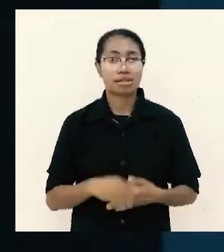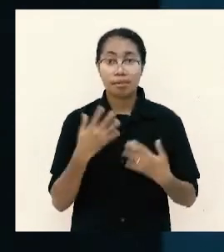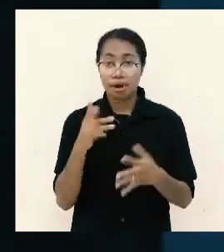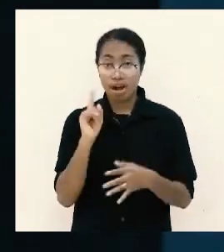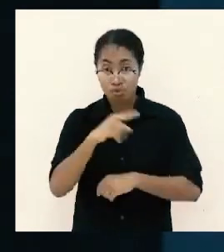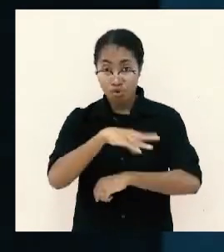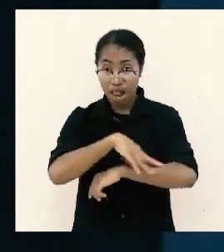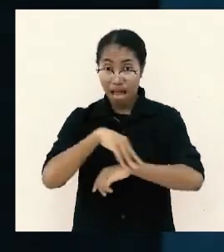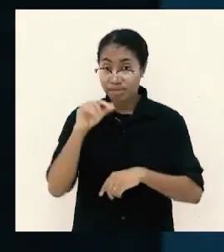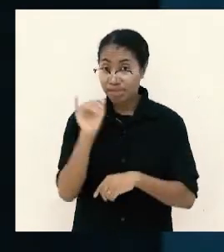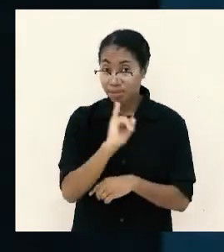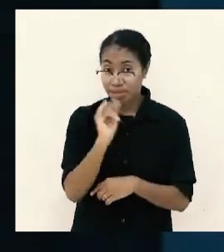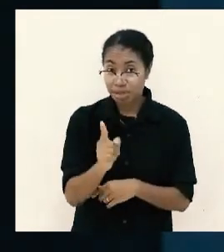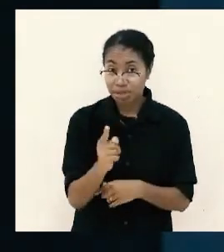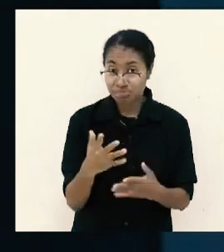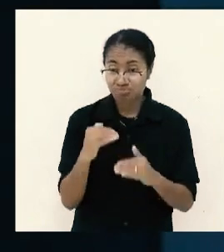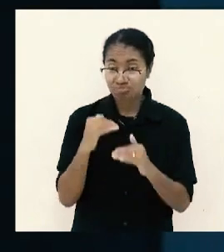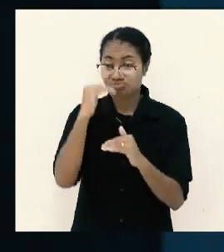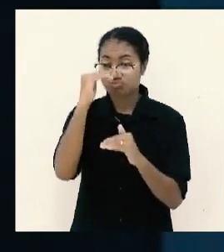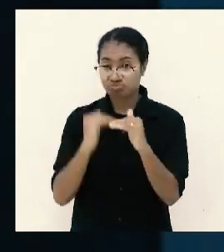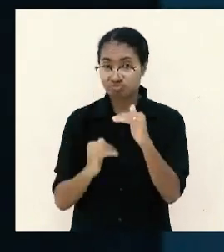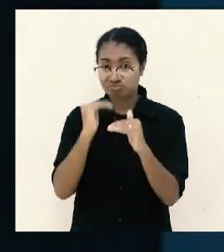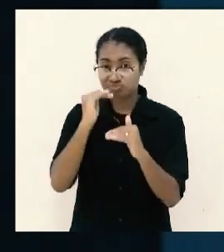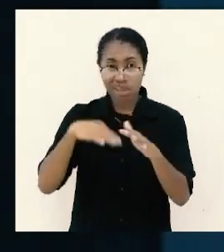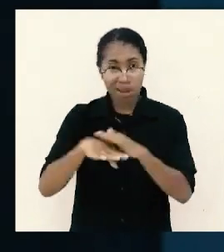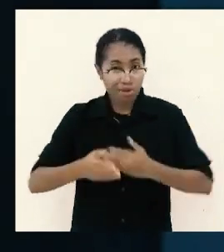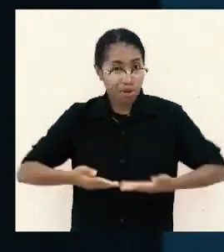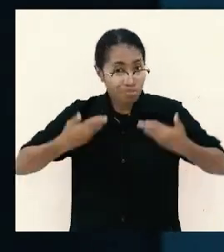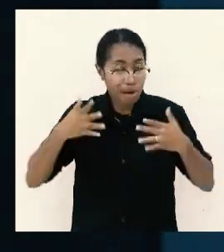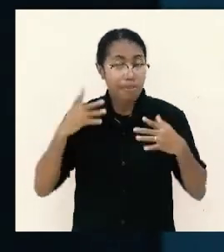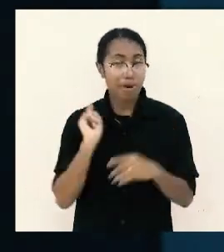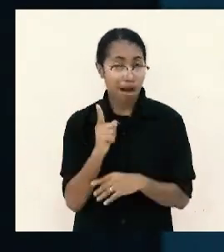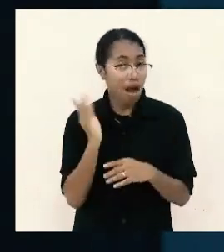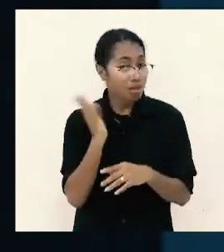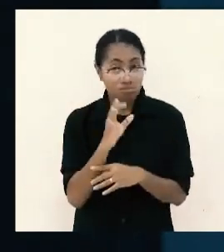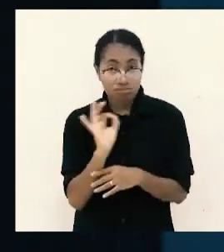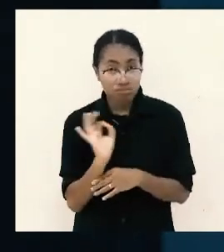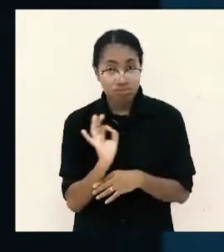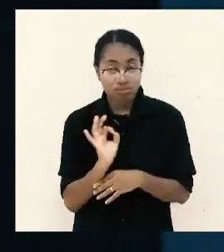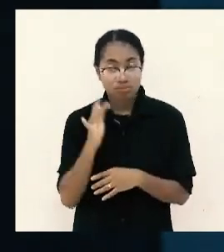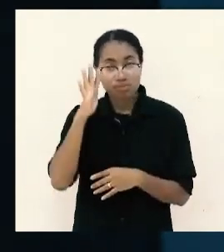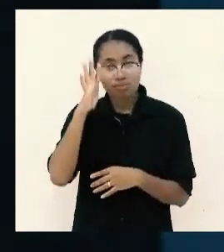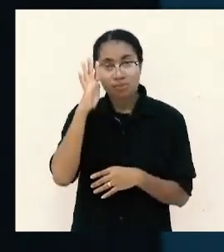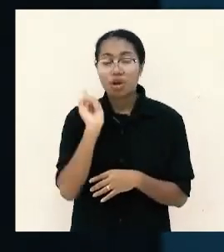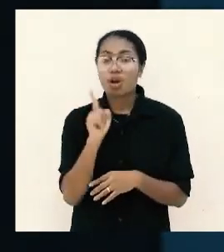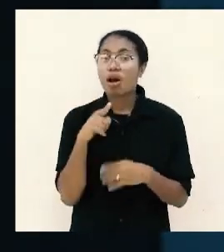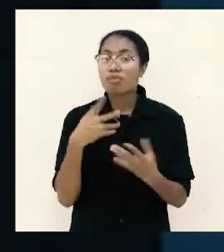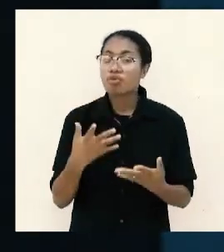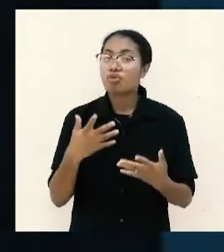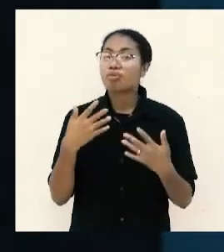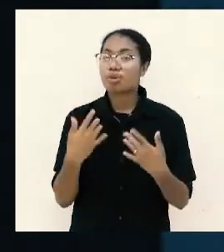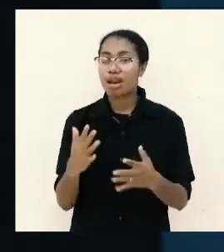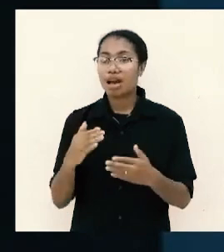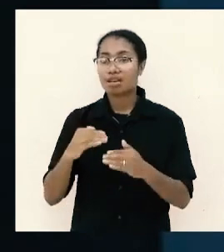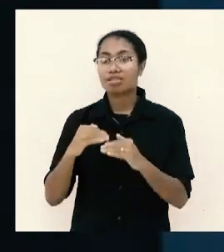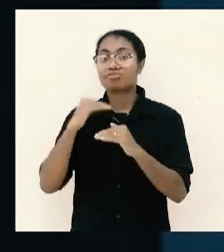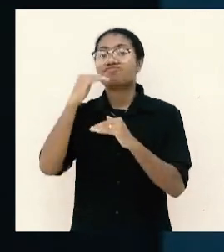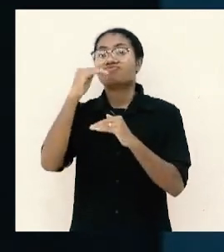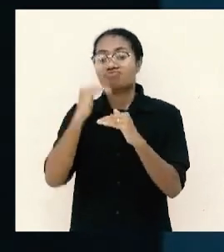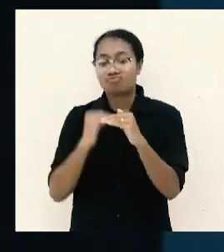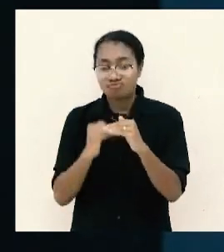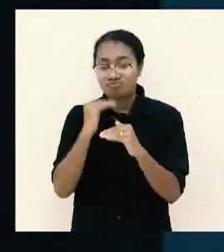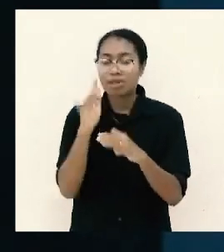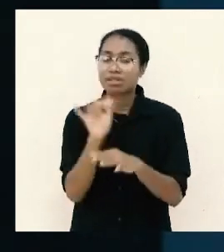mengalami begitu naik turun dalam kehidupan kalau saudara pernah naik turun dalam kehidupan itu seperti